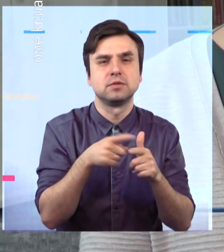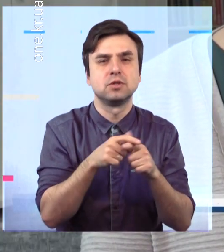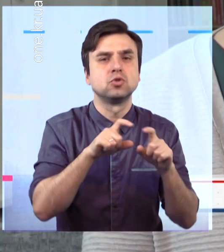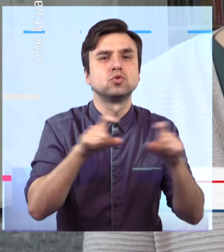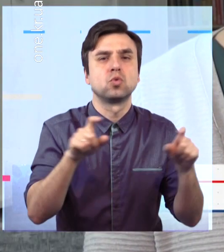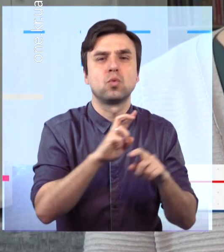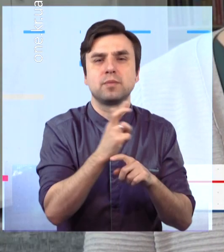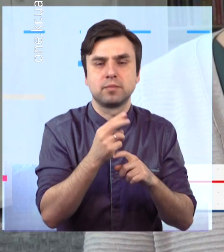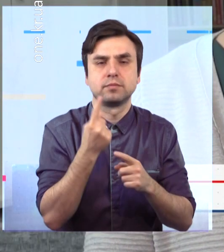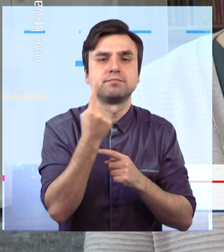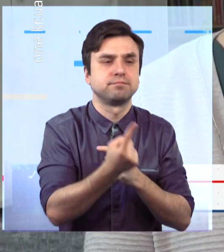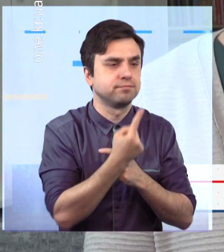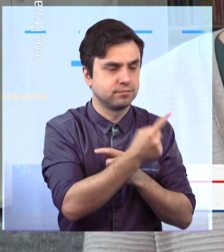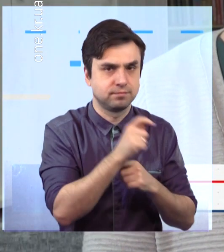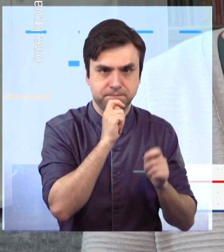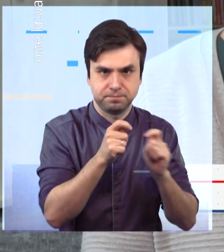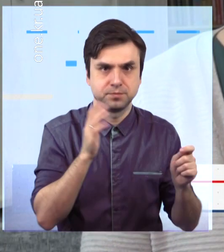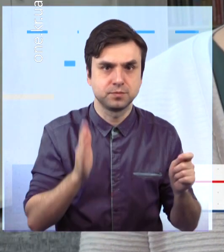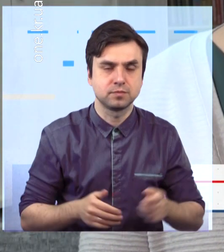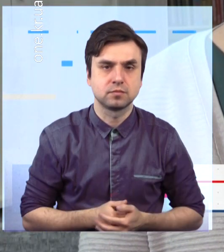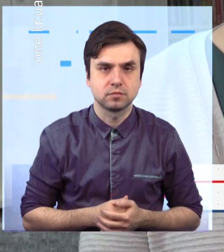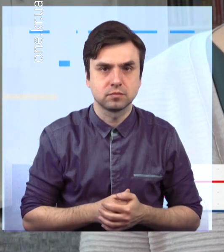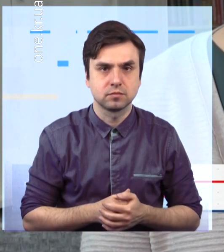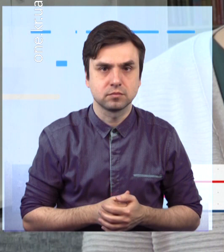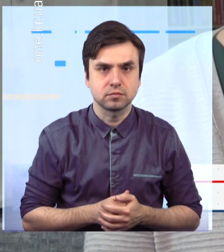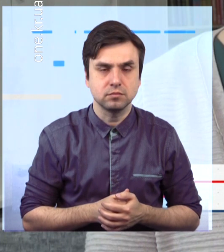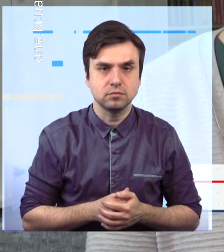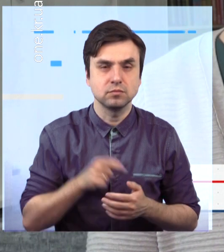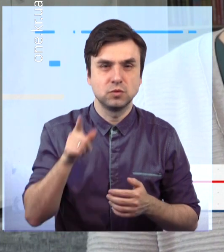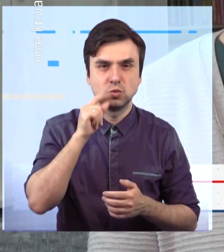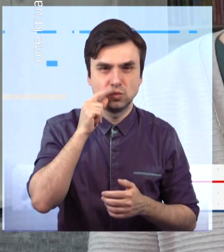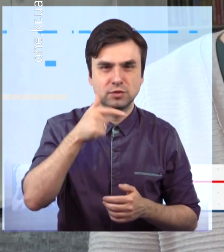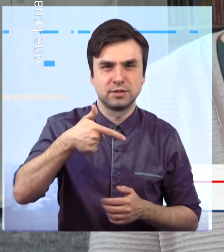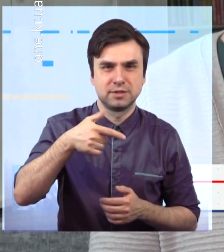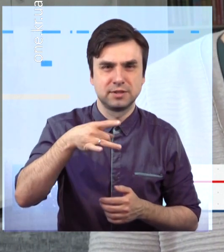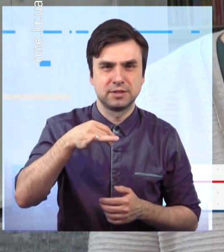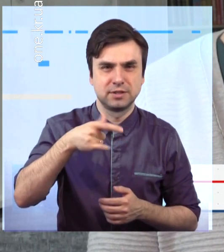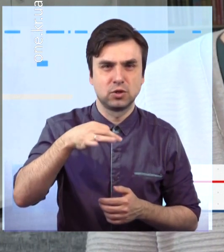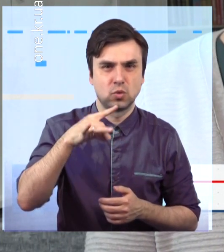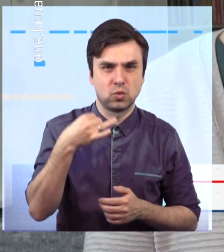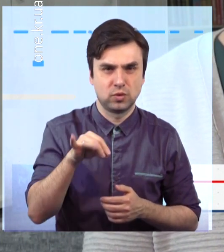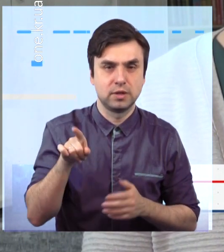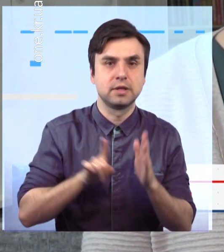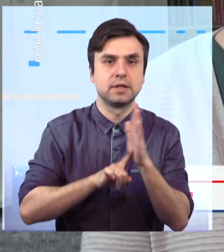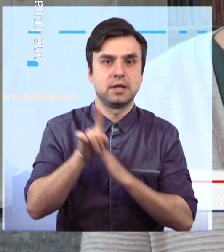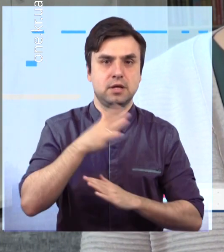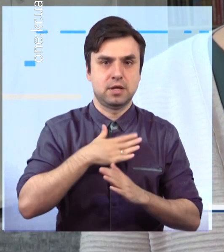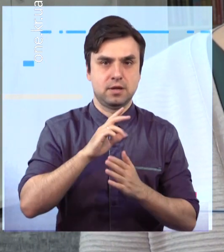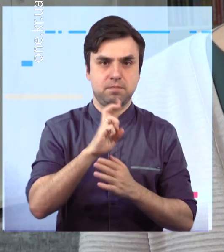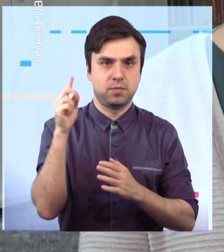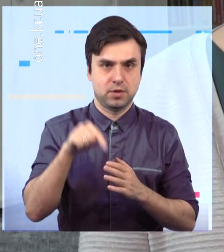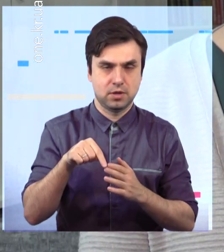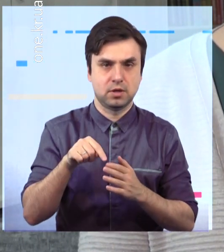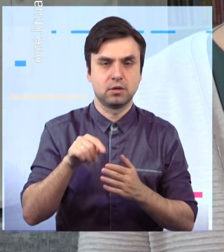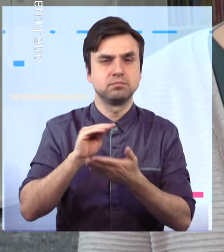Саме Григорій Туренко починав з нашої бібліотеки і дуже багато тут виступав. І взагалі немає бібліотеки в місті,